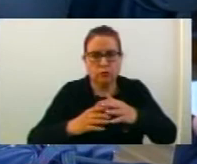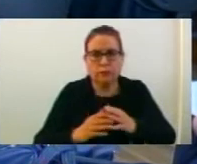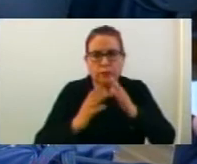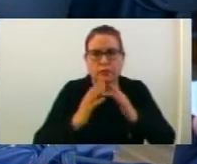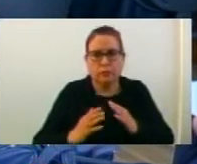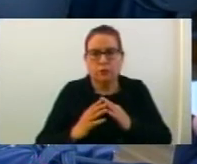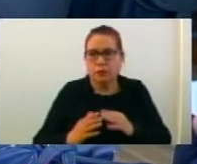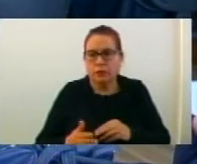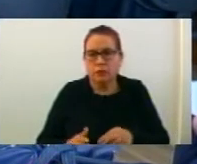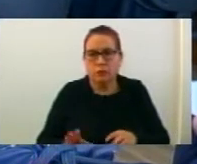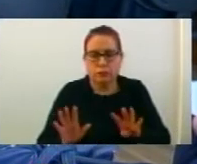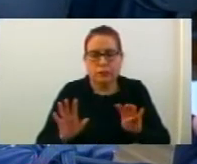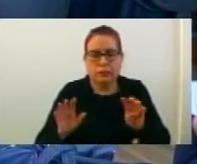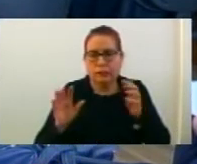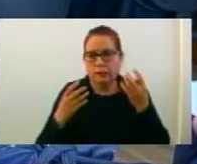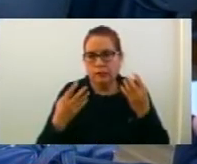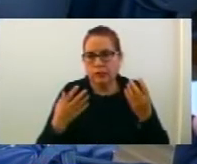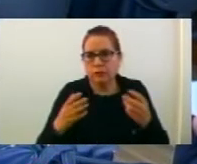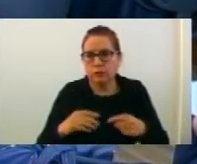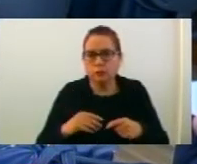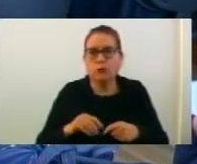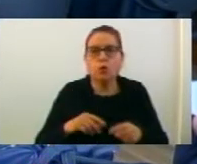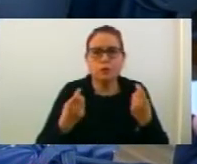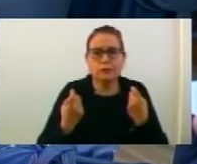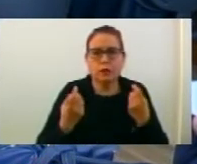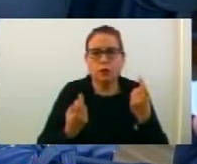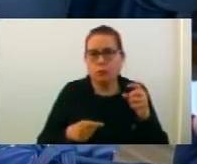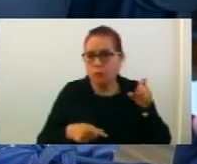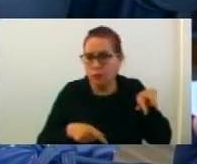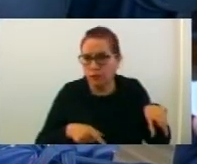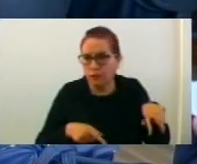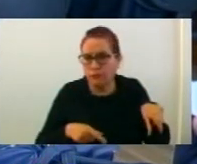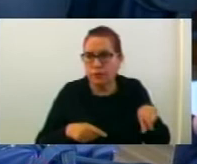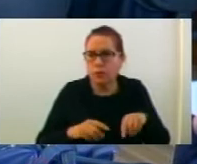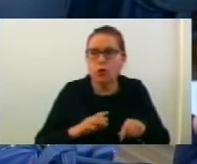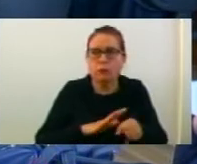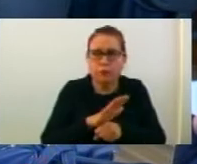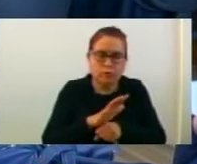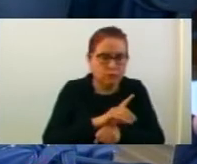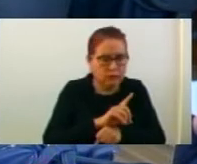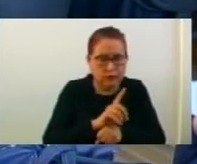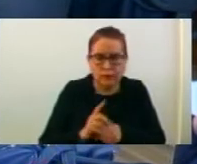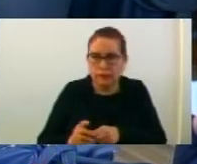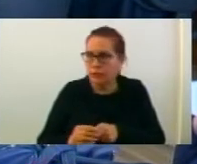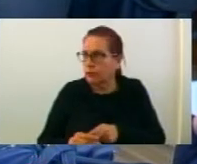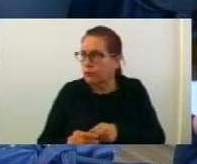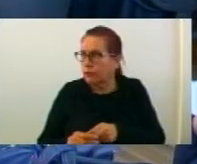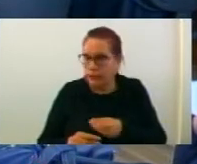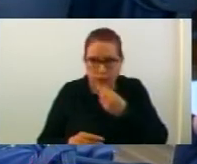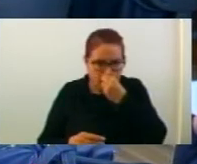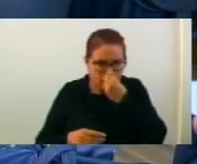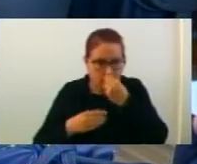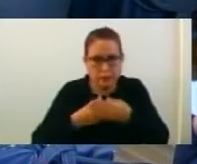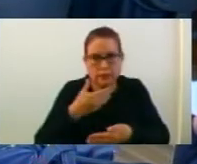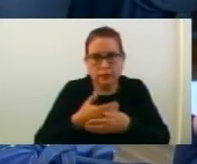ОФАД за капи брои 980 Као Попчево. Ко е за? Ко е против? Дали имам воздържане? През